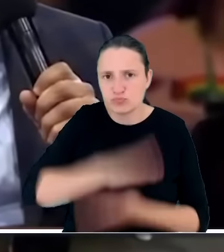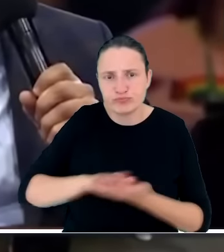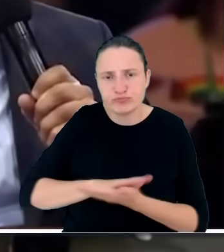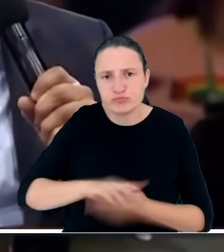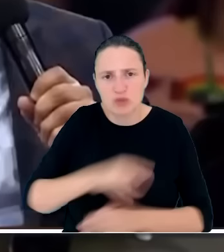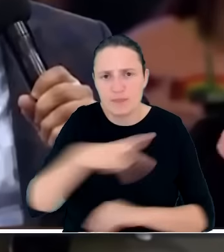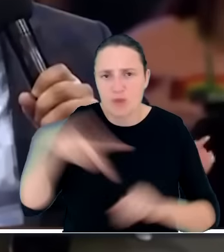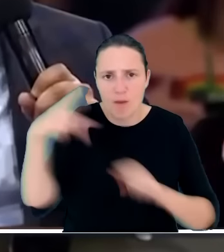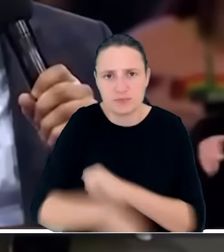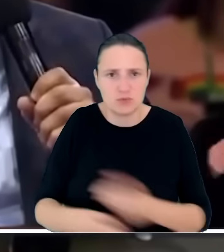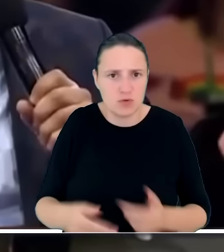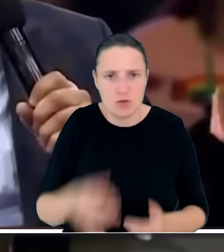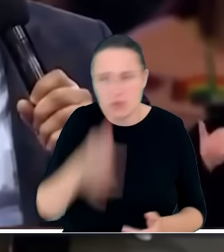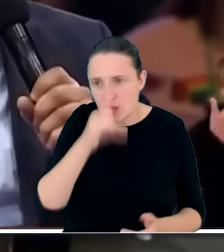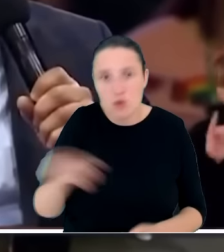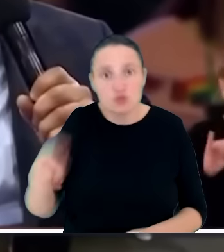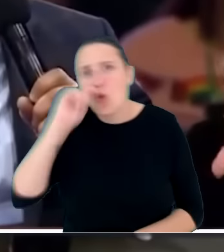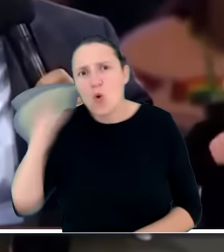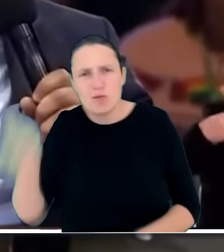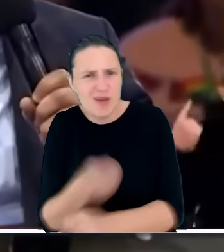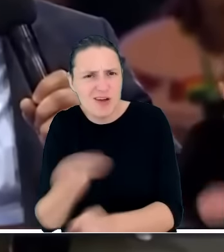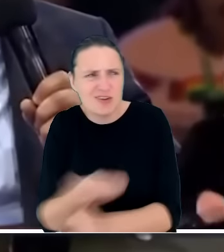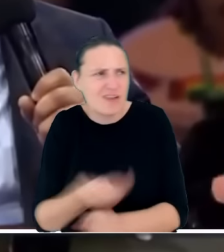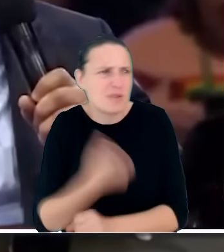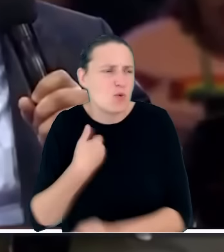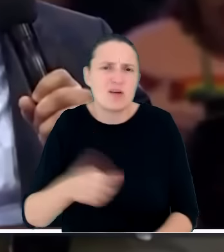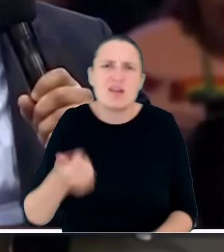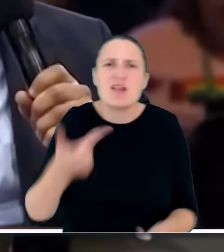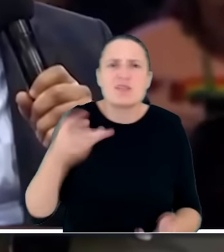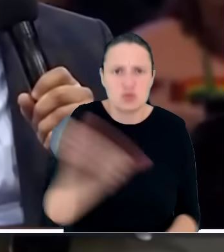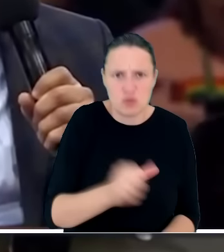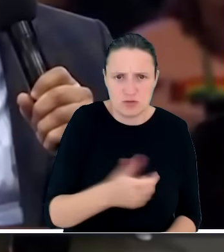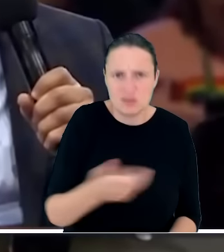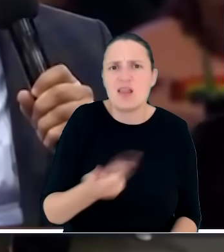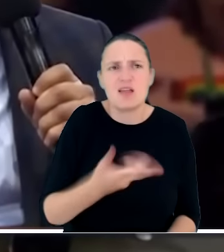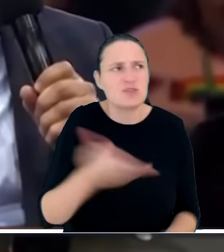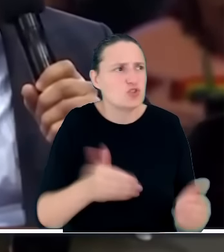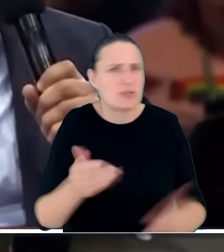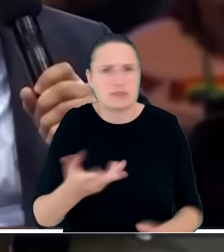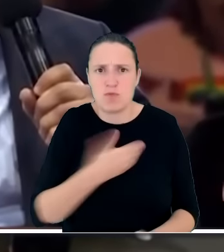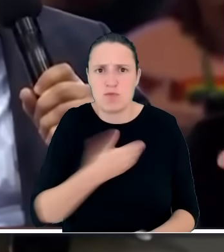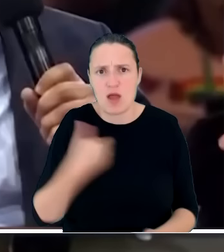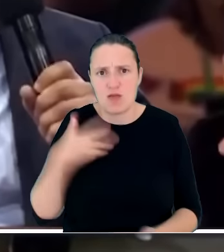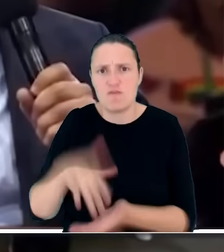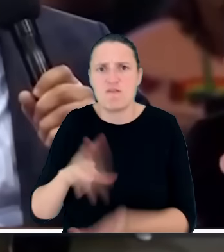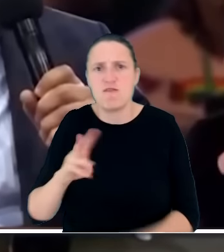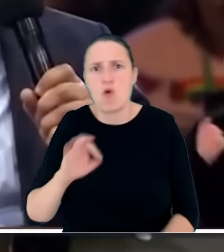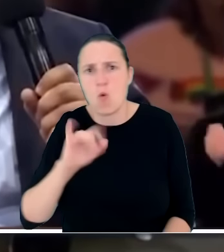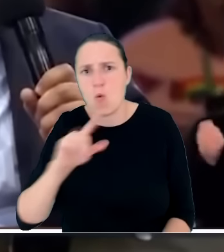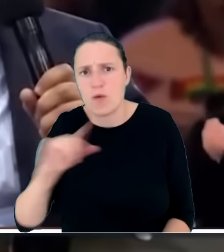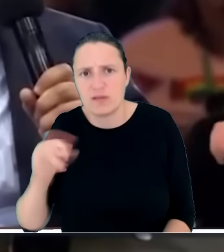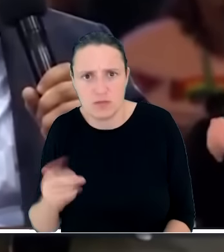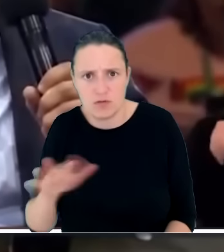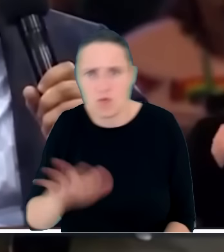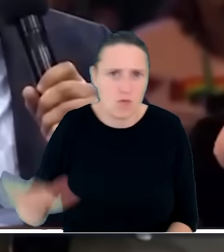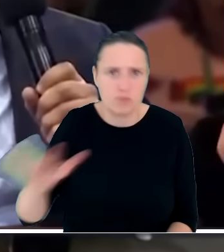wydarzeniach pomordowaniu tysięcy Polaków na kresach wschodnich, na Wołyniu i opowiadanie teraz takich rzeczy, no